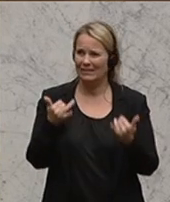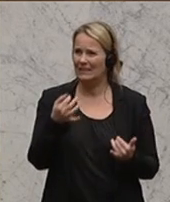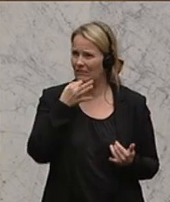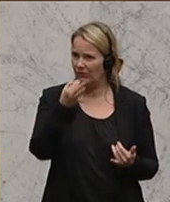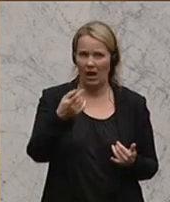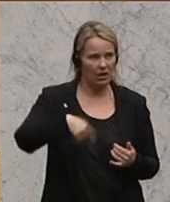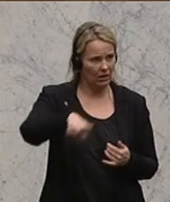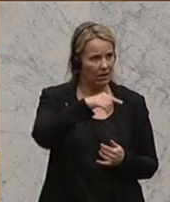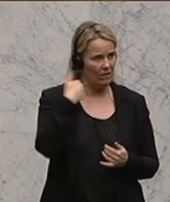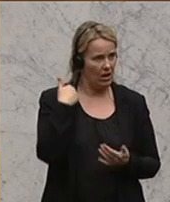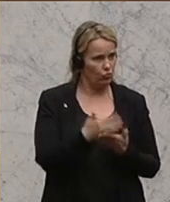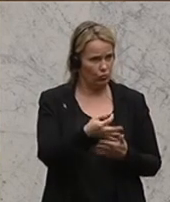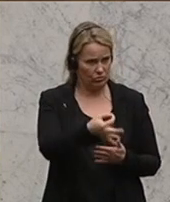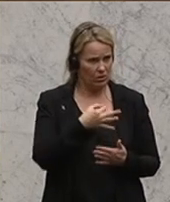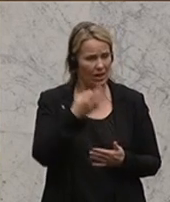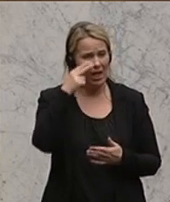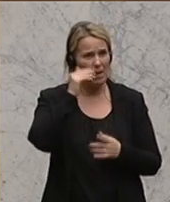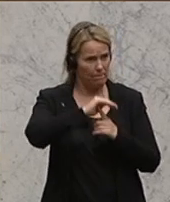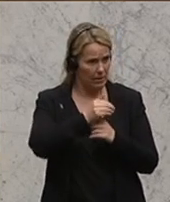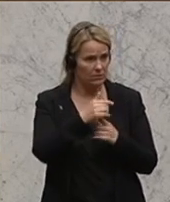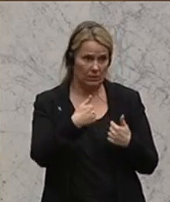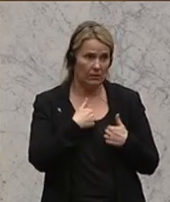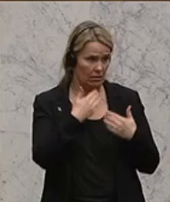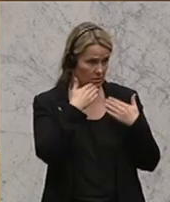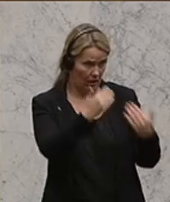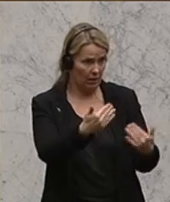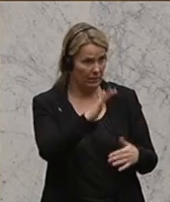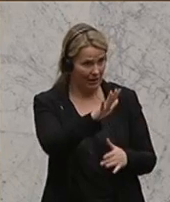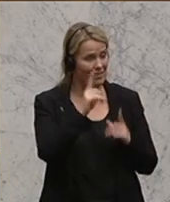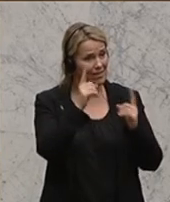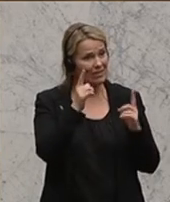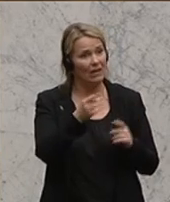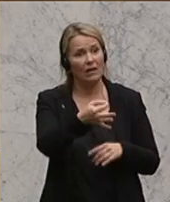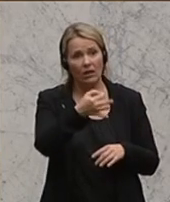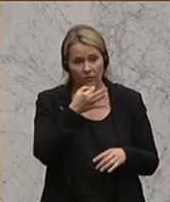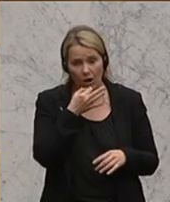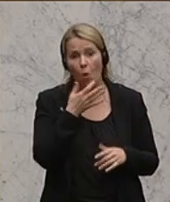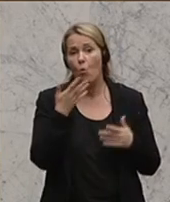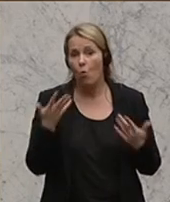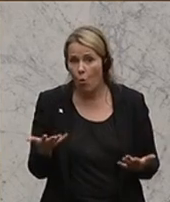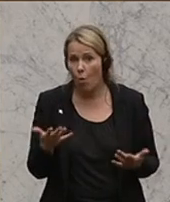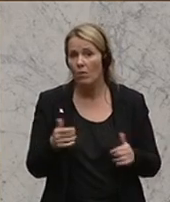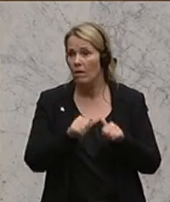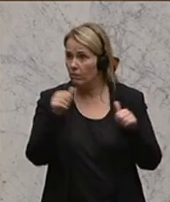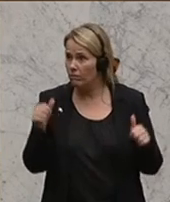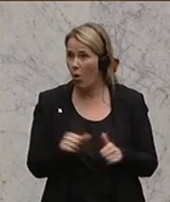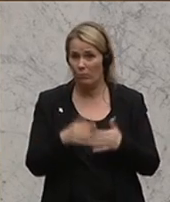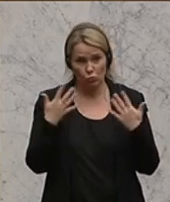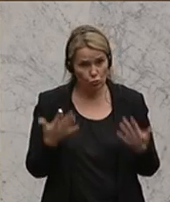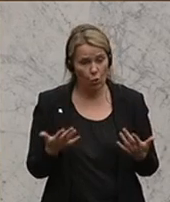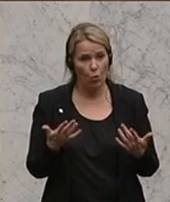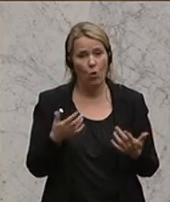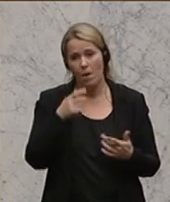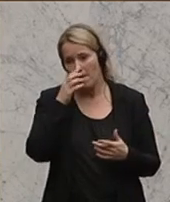steht und angesprochen wurde vom Kollegen Pilz, und dafür bin ich ihm dankbar in seiner dringlichen Anfrage, ist, ob die Art und Weise, wie mit